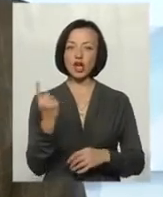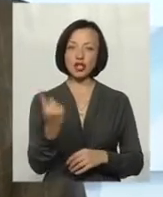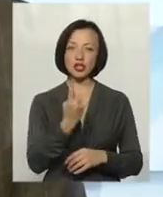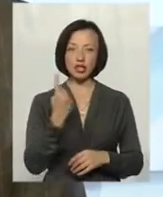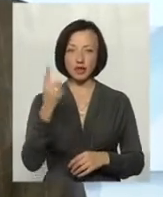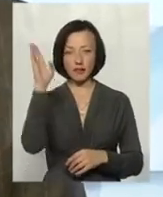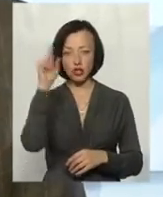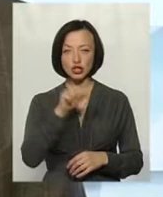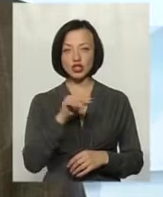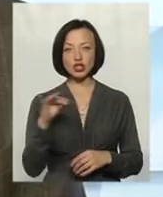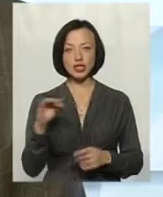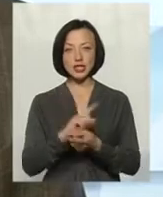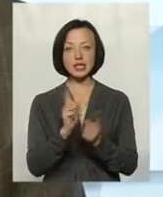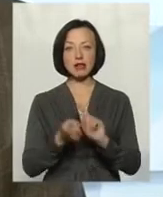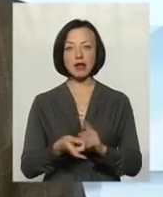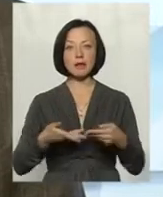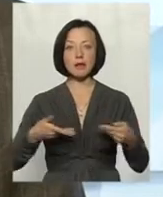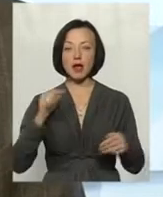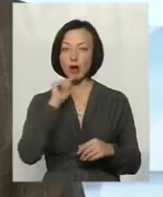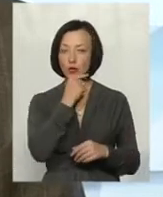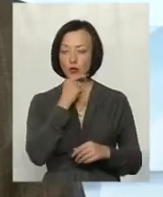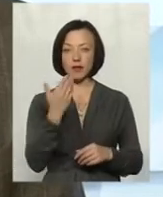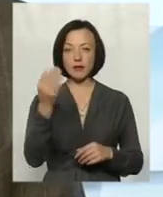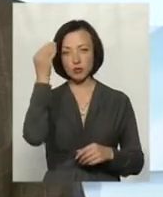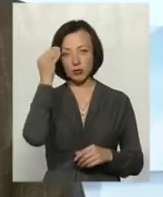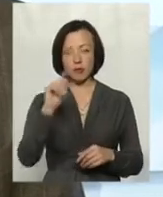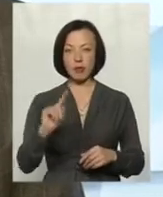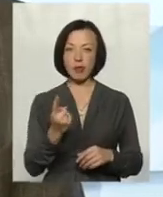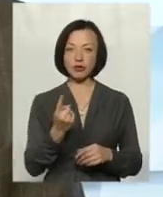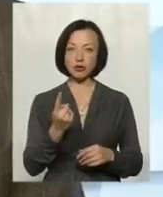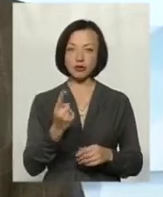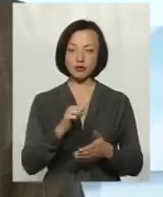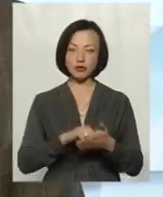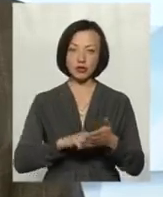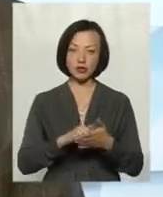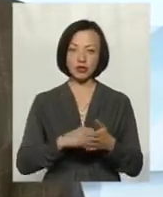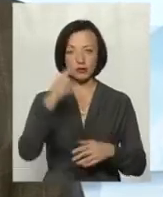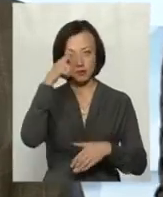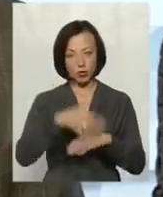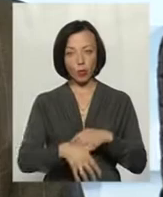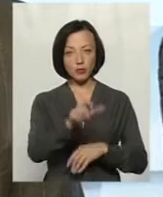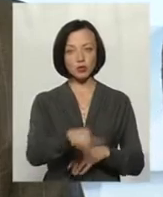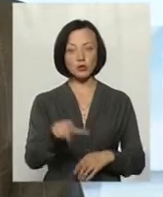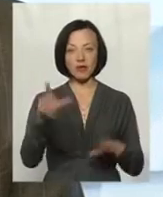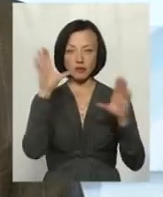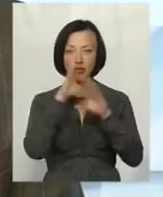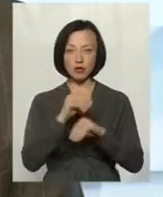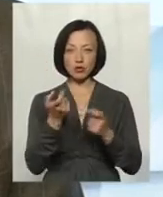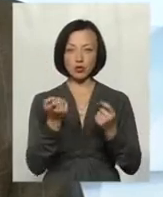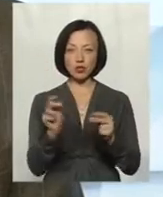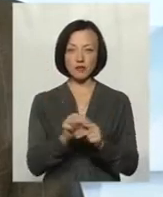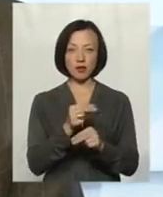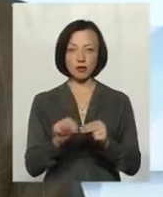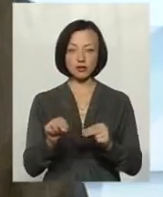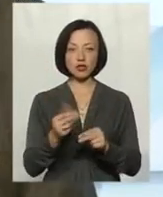води. Чи стали ми економити? І що, на вашу думку, перша свідомість, яку вже вдалося виховати,